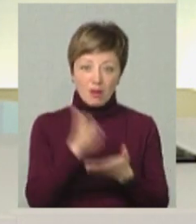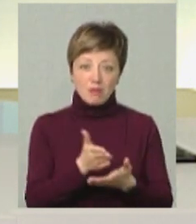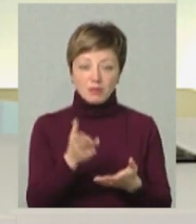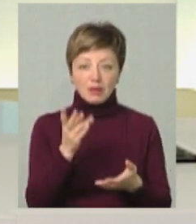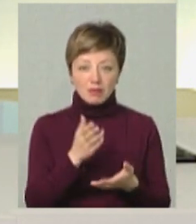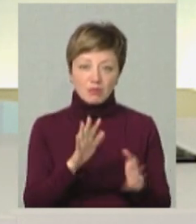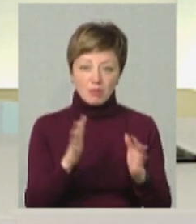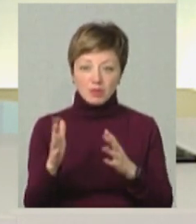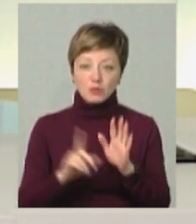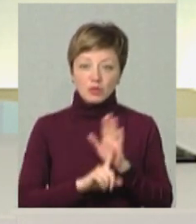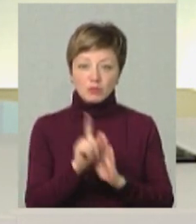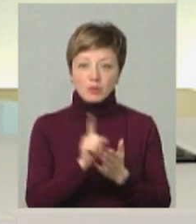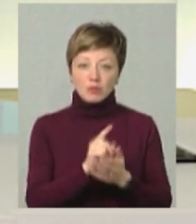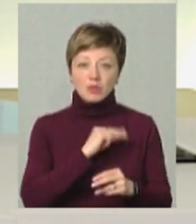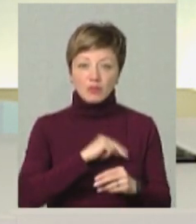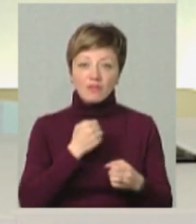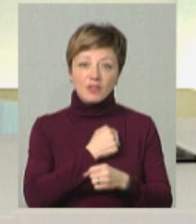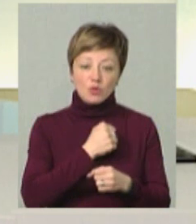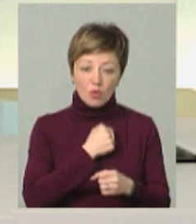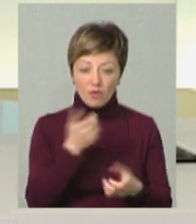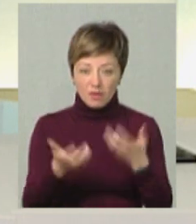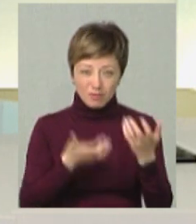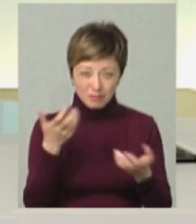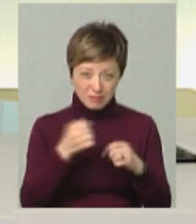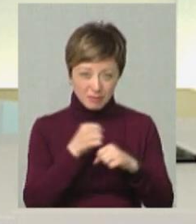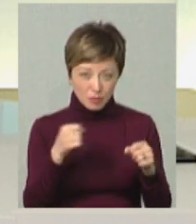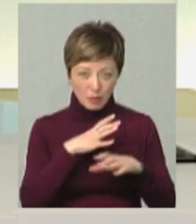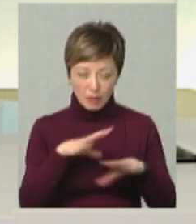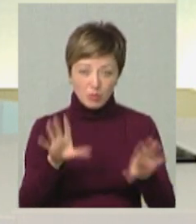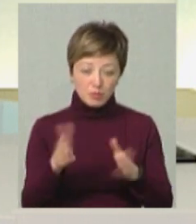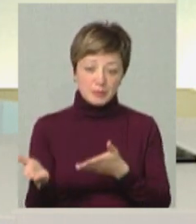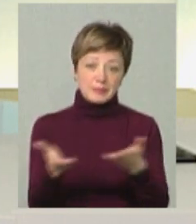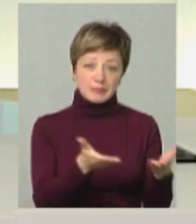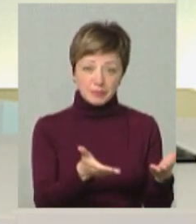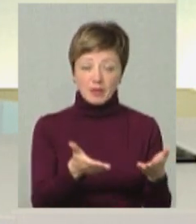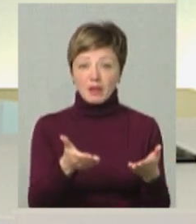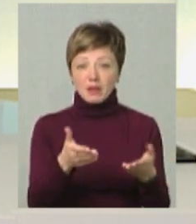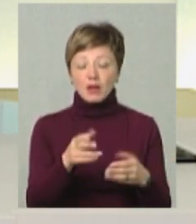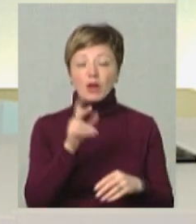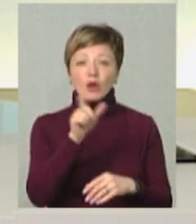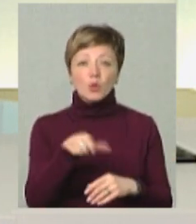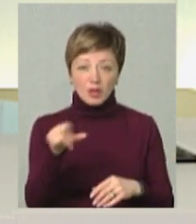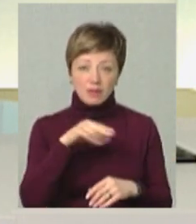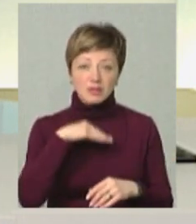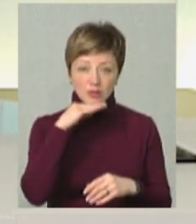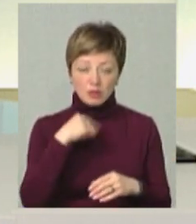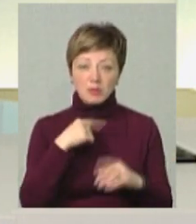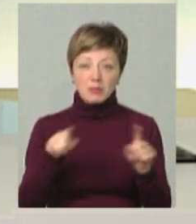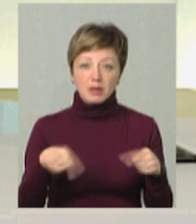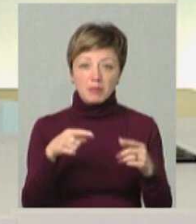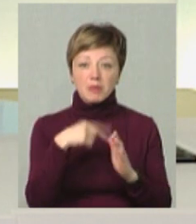певні моменти, розумієте, що спочатку мають працювати військові, потім вже, якби, працювати людські фартуїсти, вистачає. Ми, ну, піднімали питання,